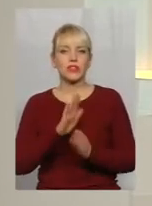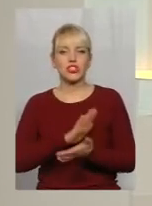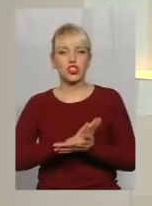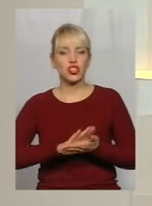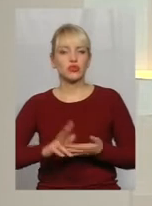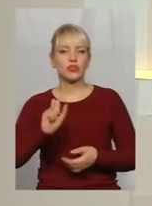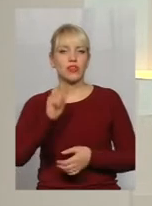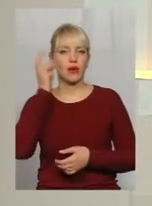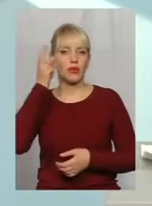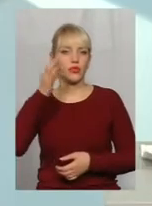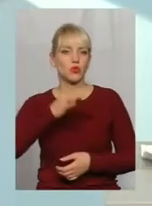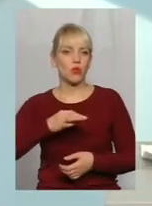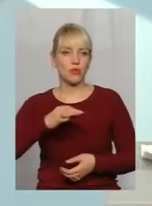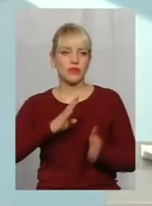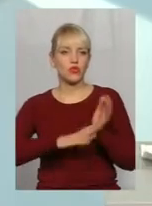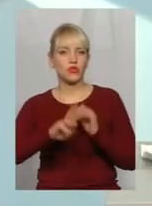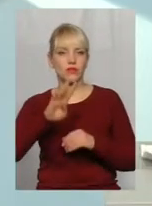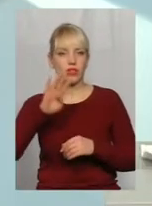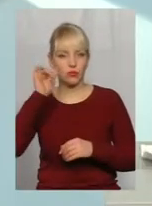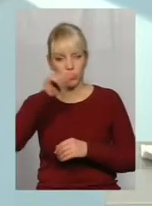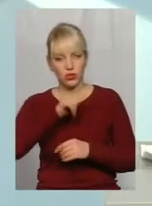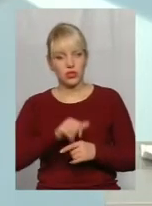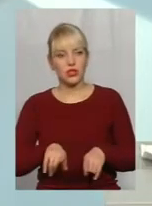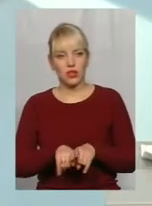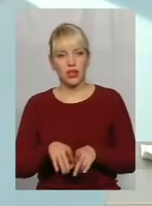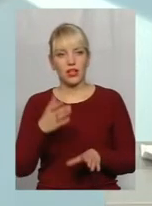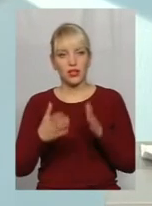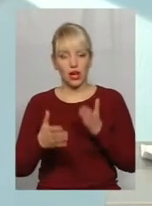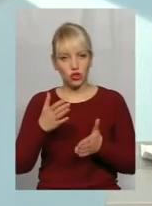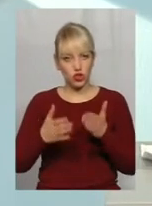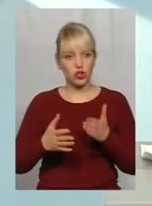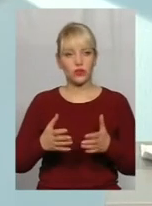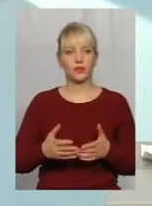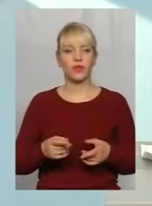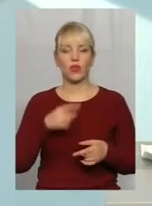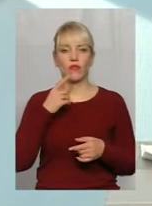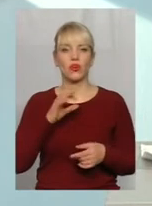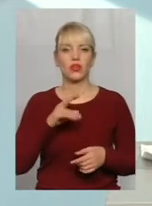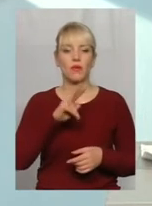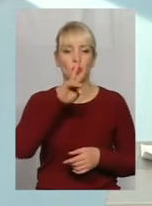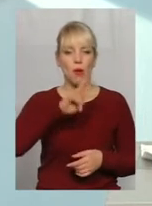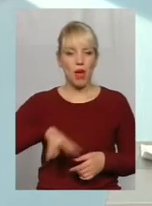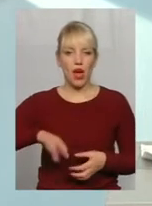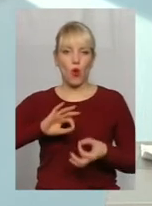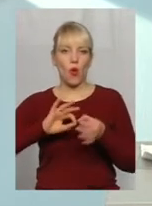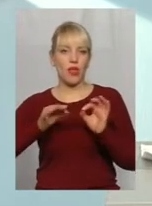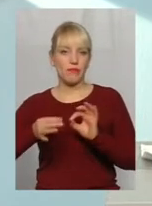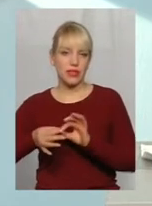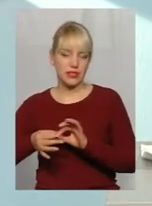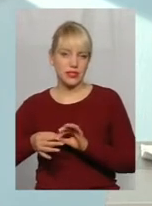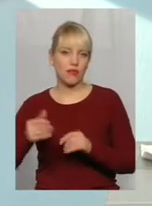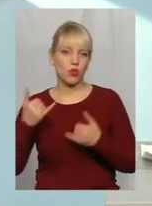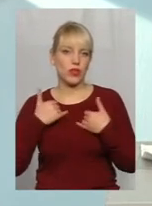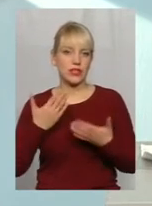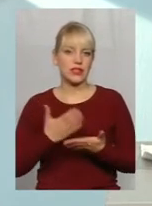за Хмельницьку області? Так, ну, таким чином. Якщо взяти паралімпійців, то в нас є дві